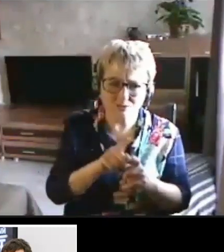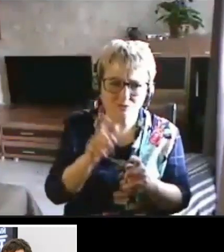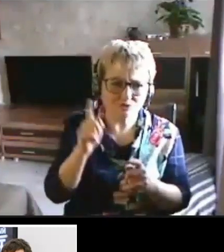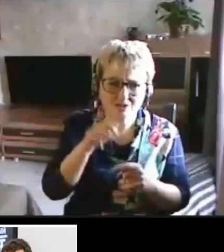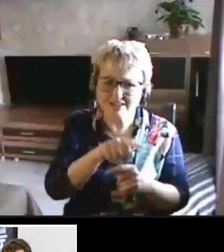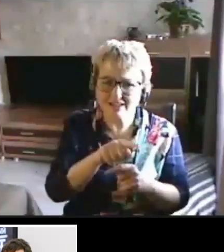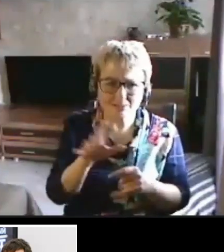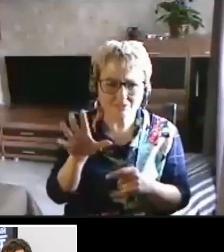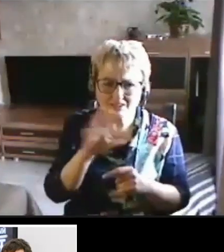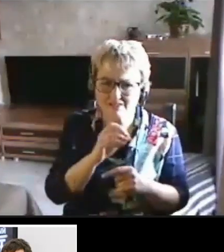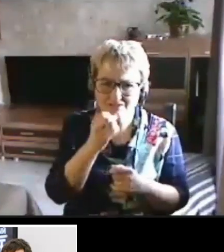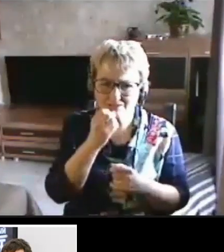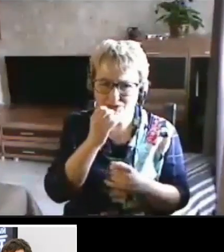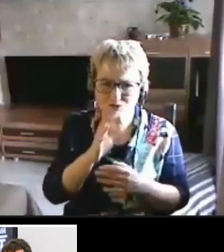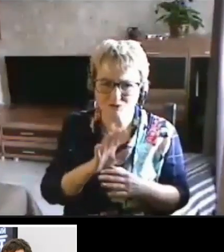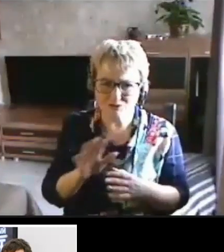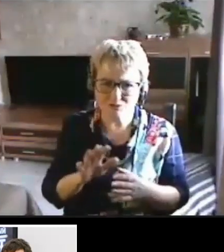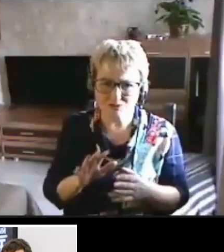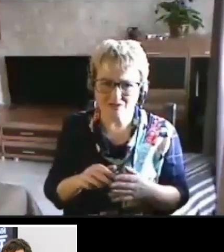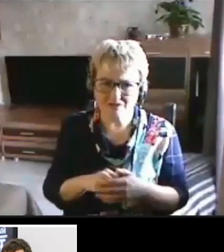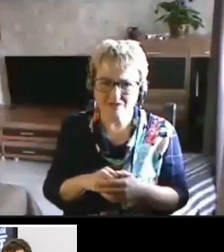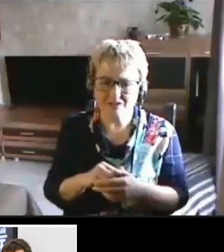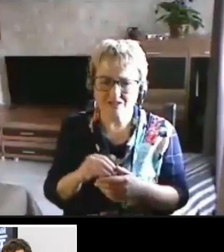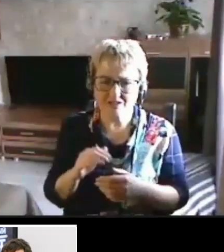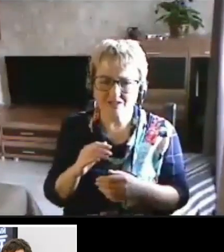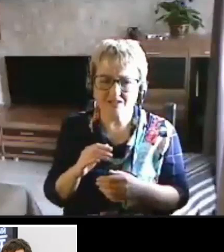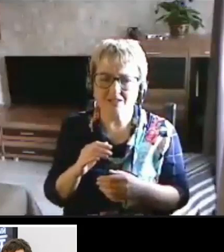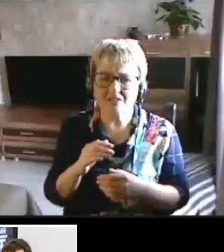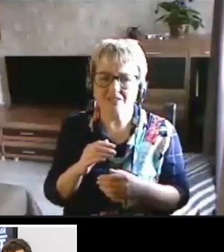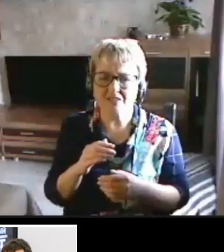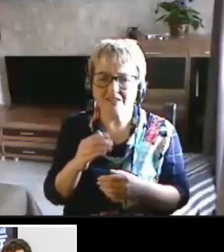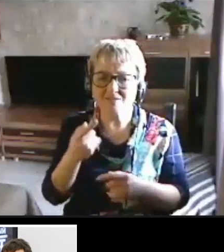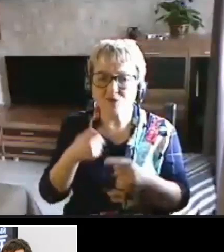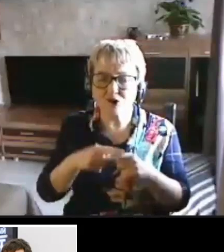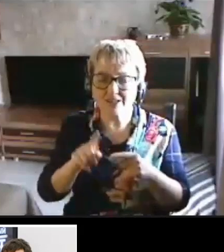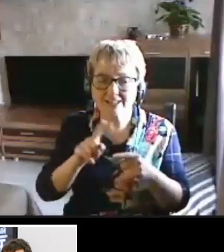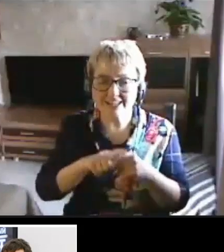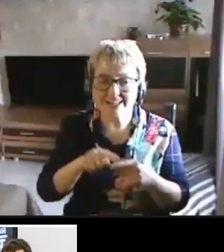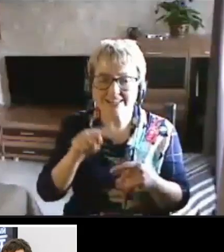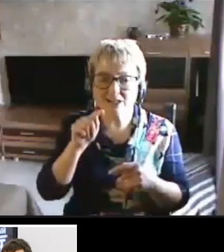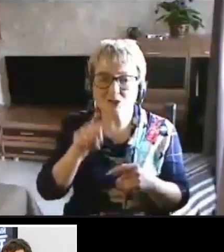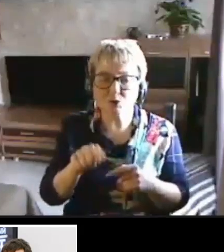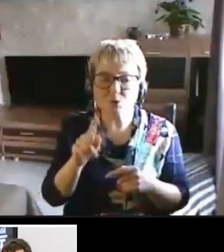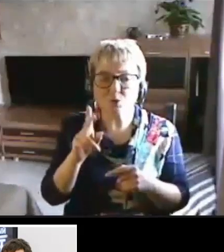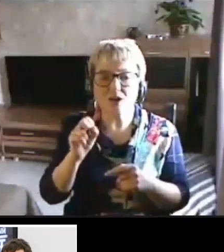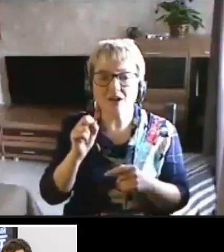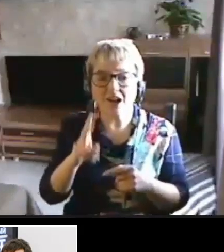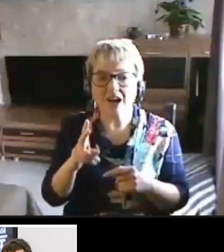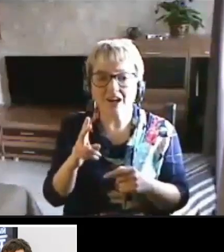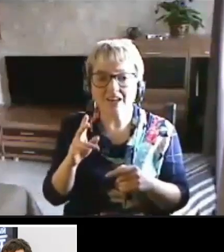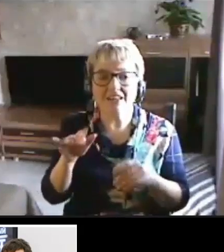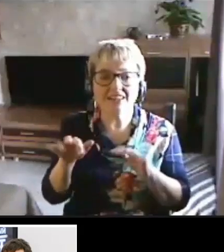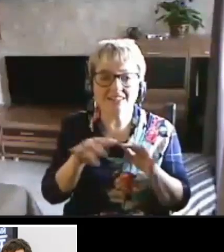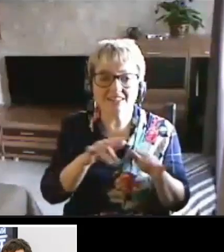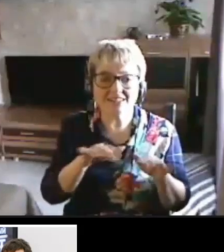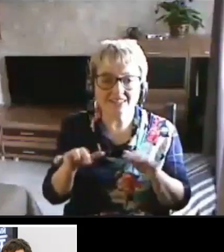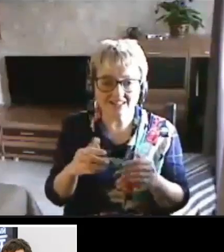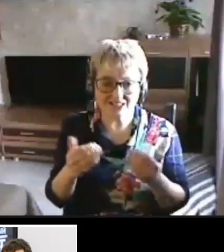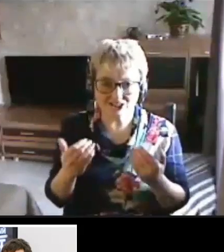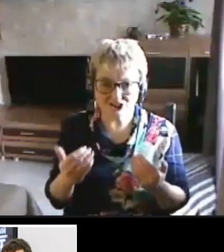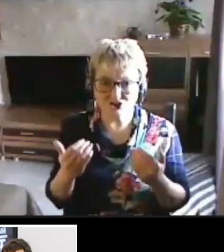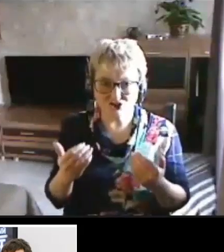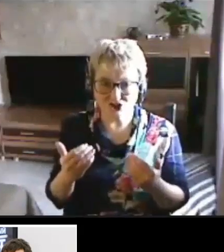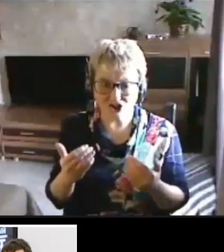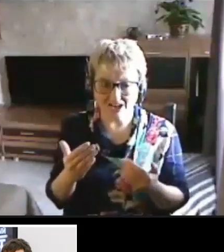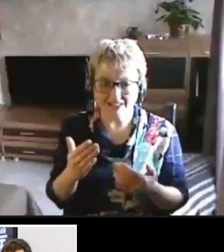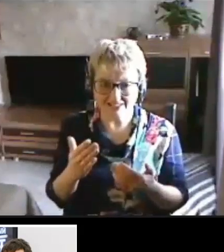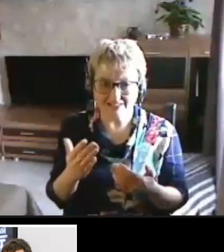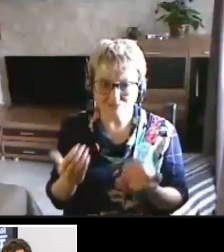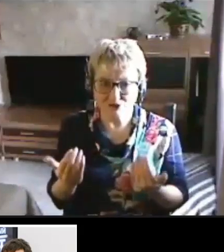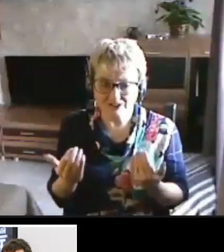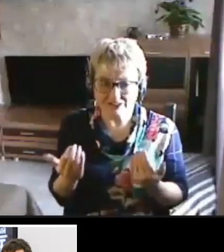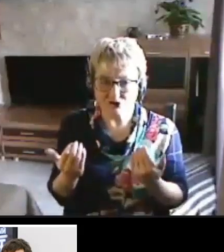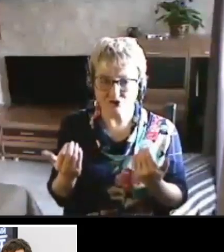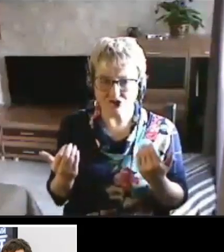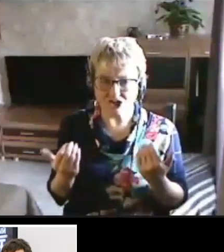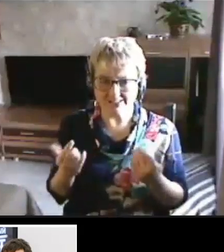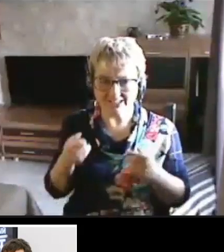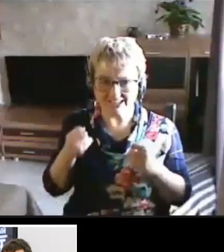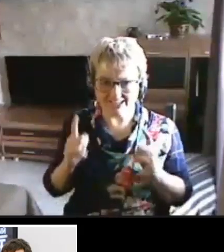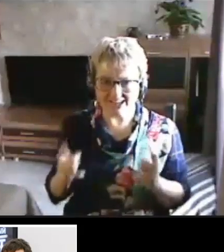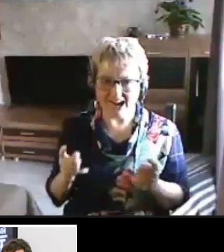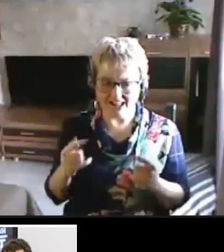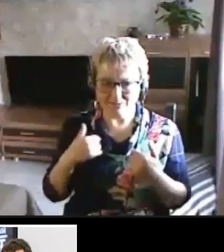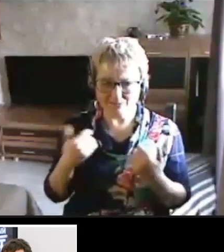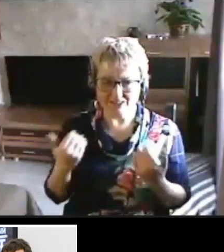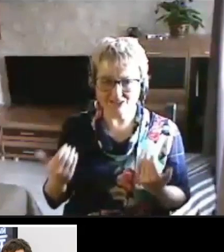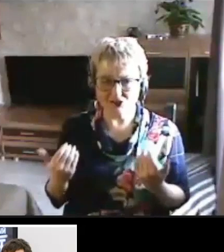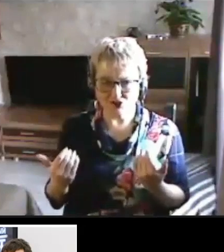здорово. И вот это то, как дело обстоит сейчас. Вот реально мы